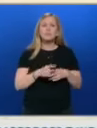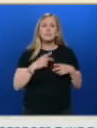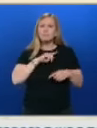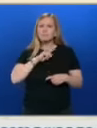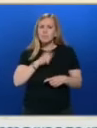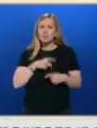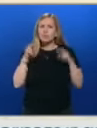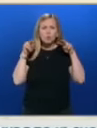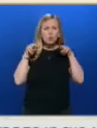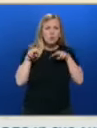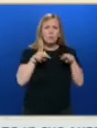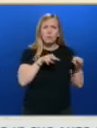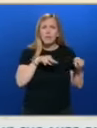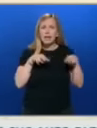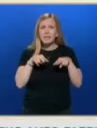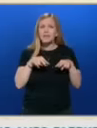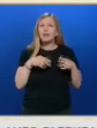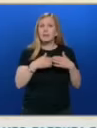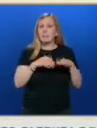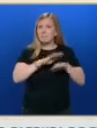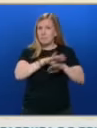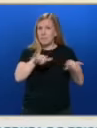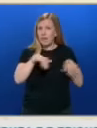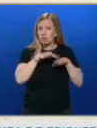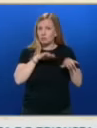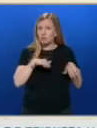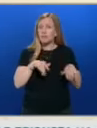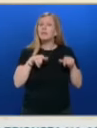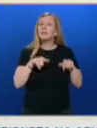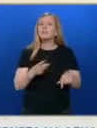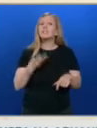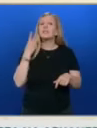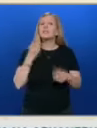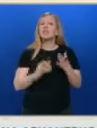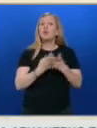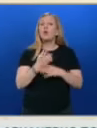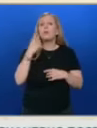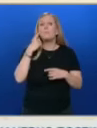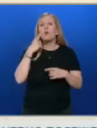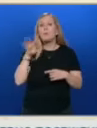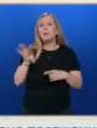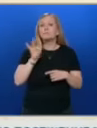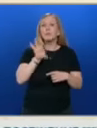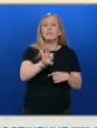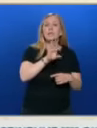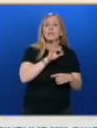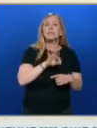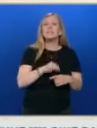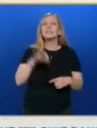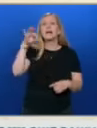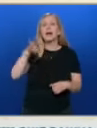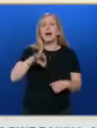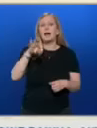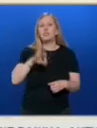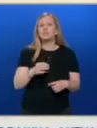крайбрежните ни зони. За целта бяха определени три нови пункта за вземане на проби за качеството на морската вода, които се намират на плажовете